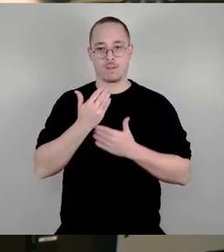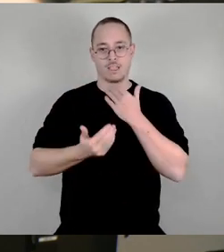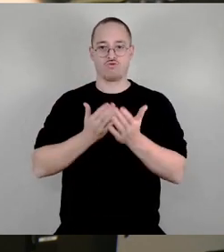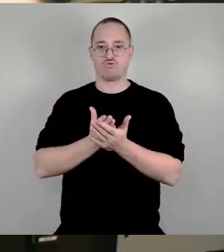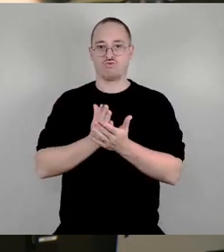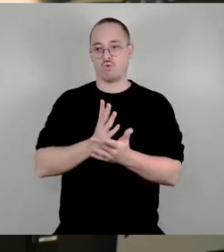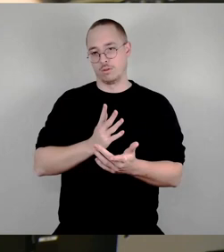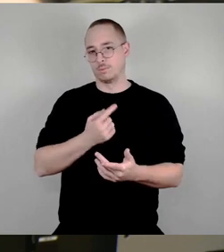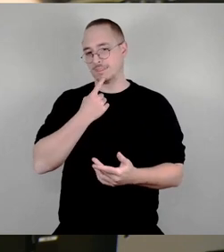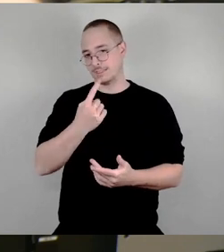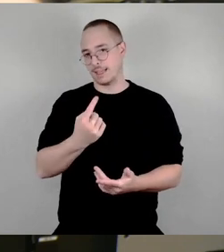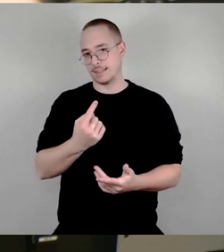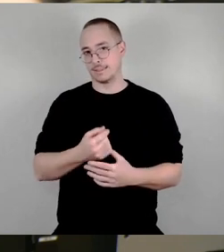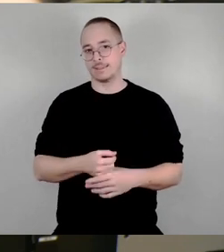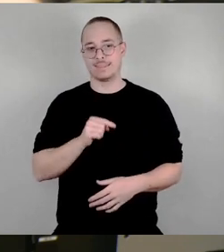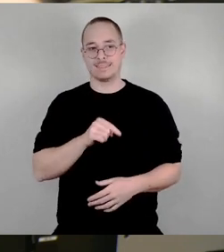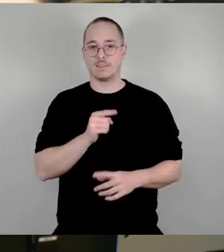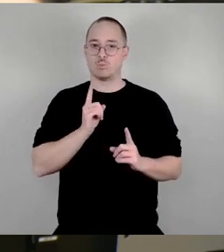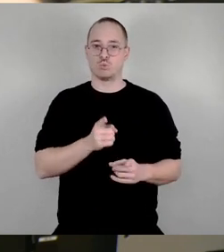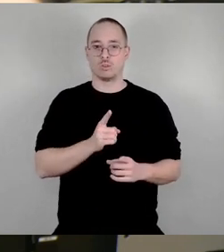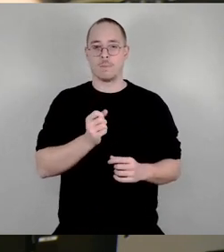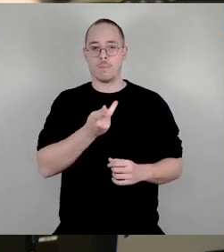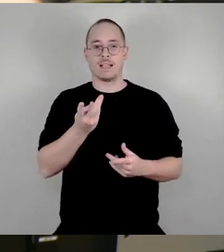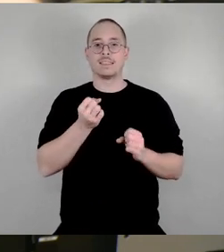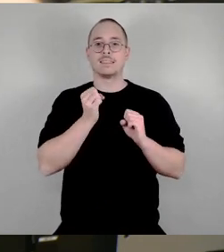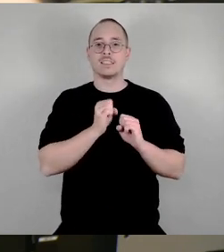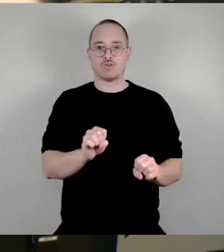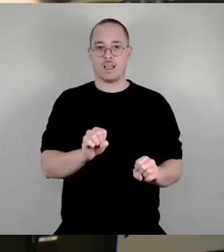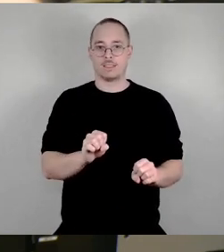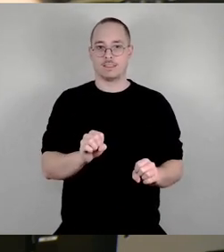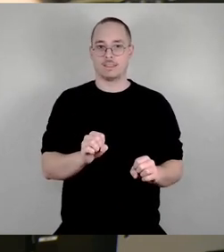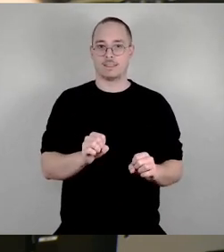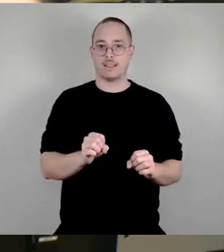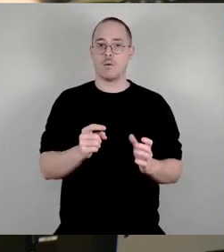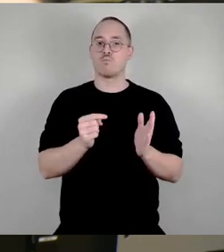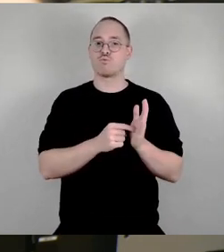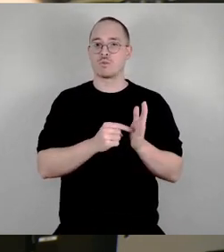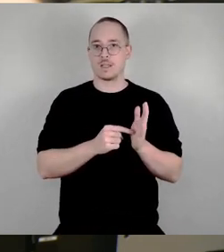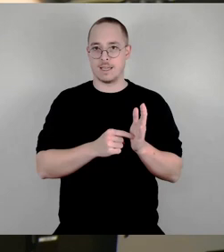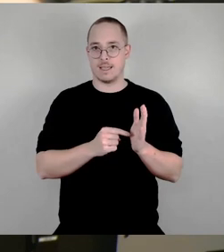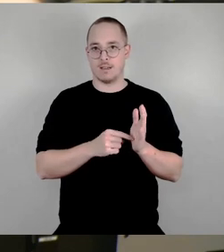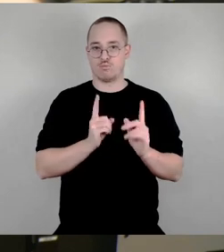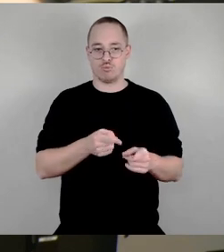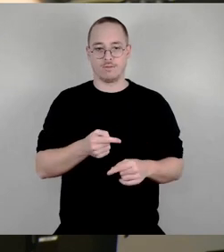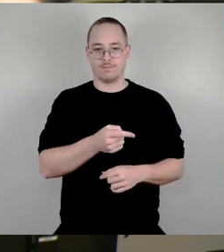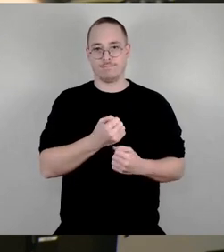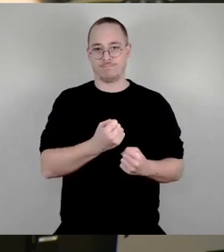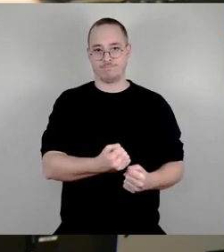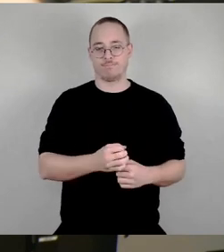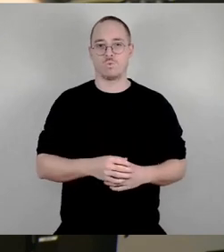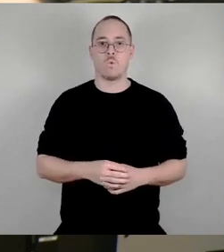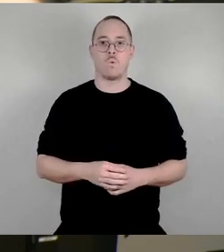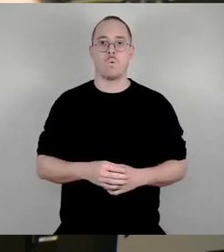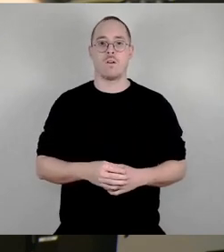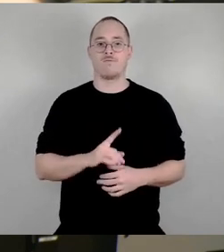Sicherheitskriterien, ich gucke gerade nach der Formulierung, dass die vor missbräuchlichen Zugriff geschützt werden soll. Das ist halt bisher noch